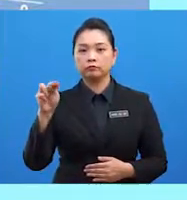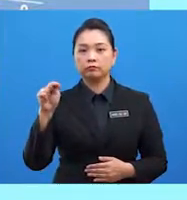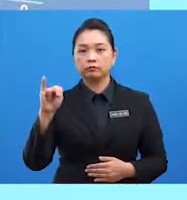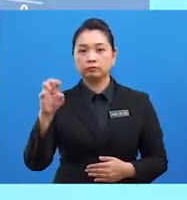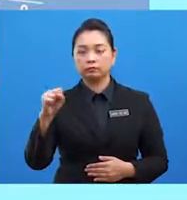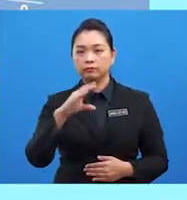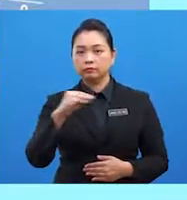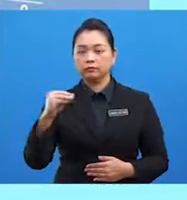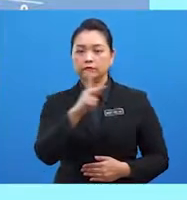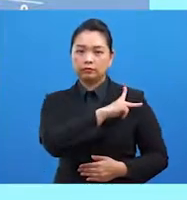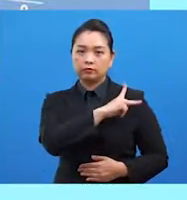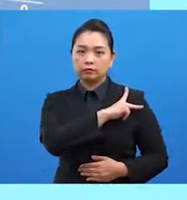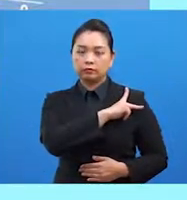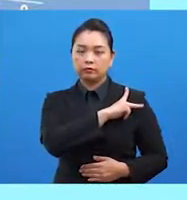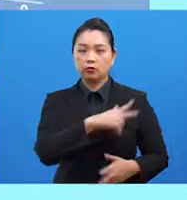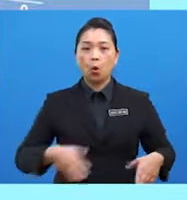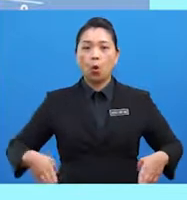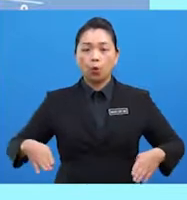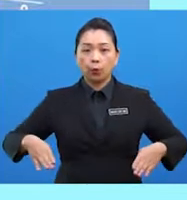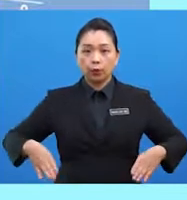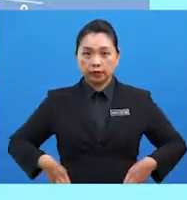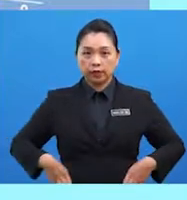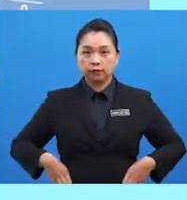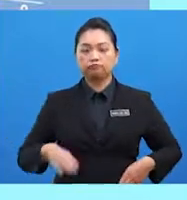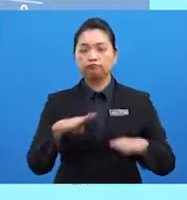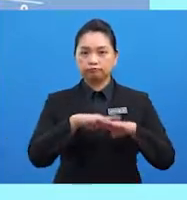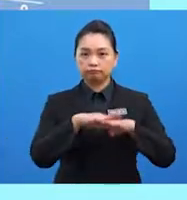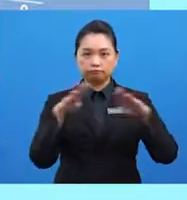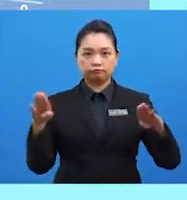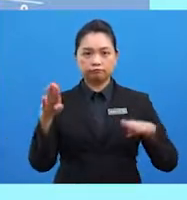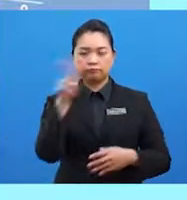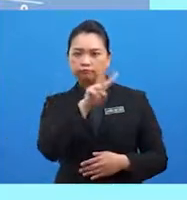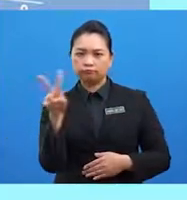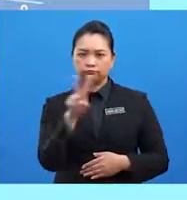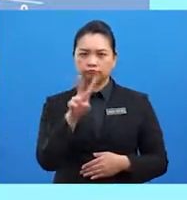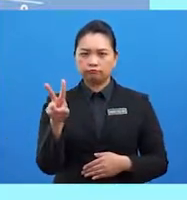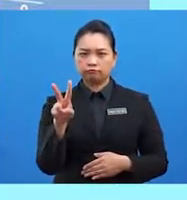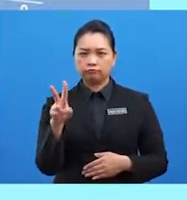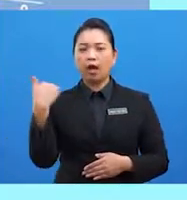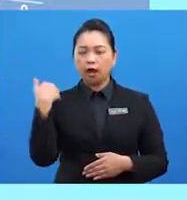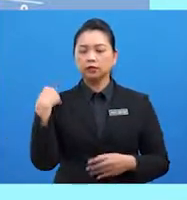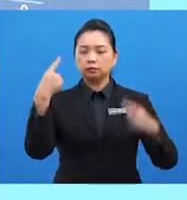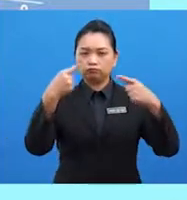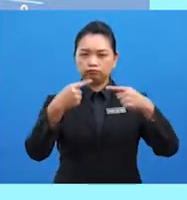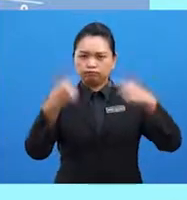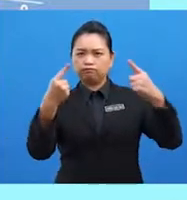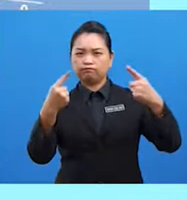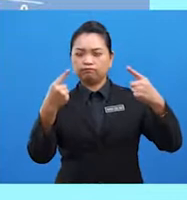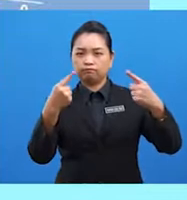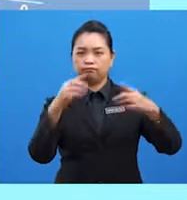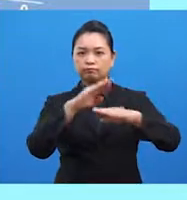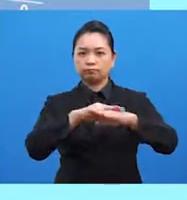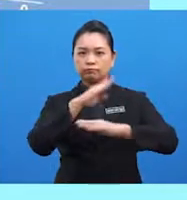Perbezaan dan persaingan ideologi antara kedua-dua blok ini mencetuskan Perang Dingin pada tahun